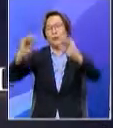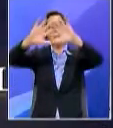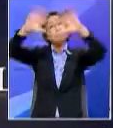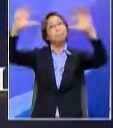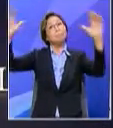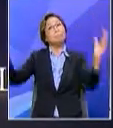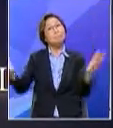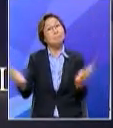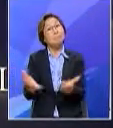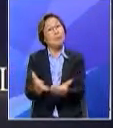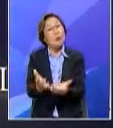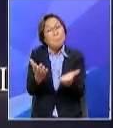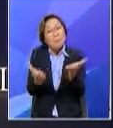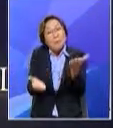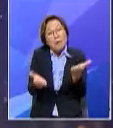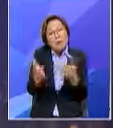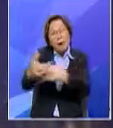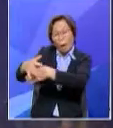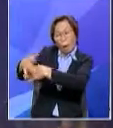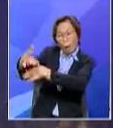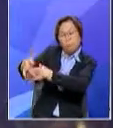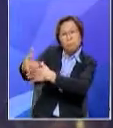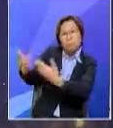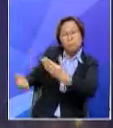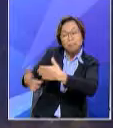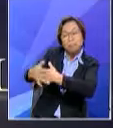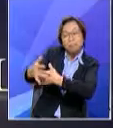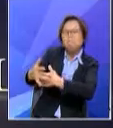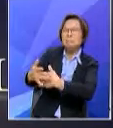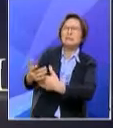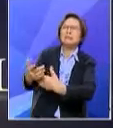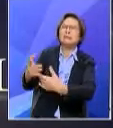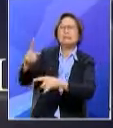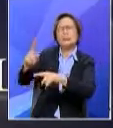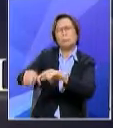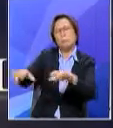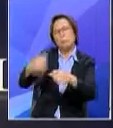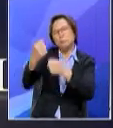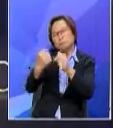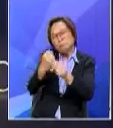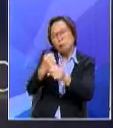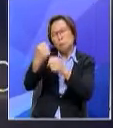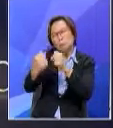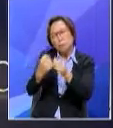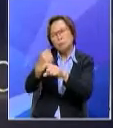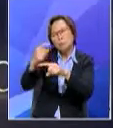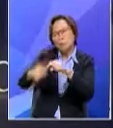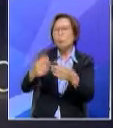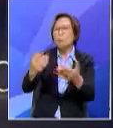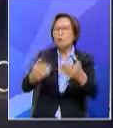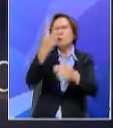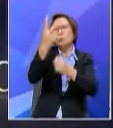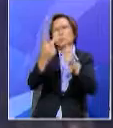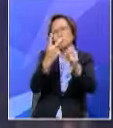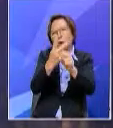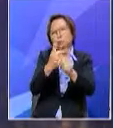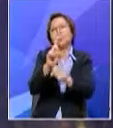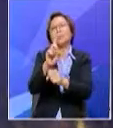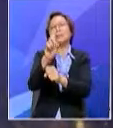mungkin pada peringkat awal tak mampu nak buat setiap tahun mungkin dua tahun sekali